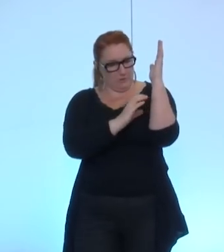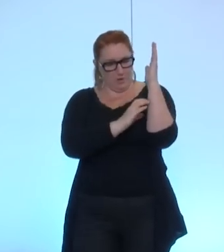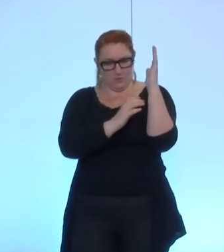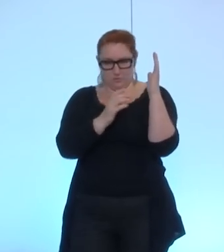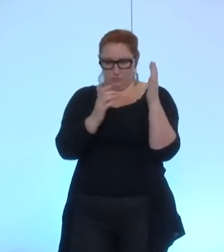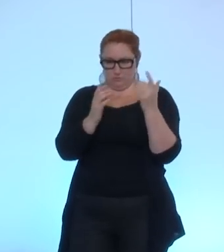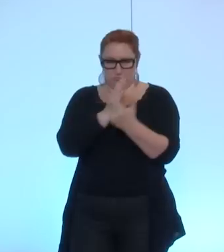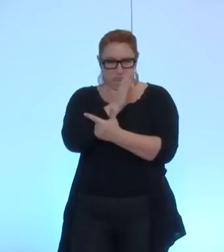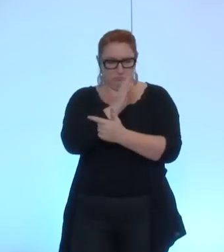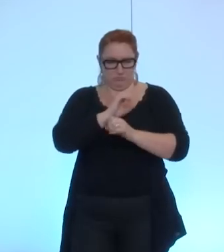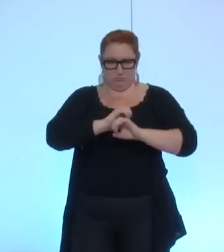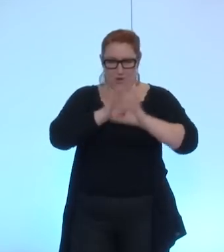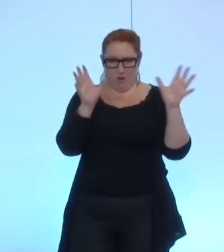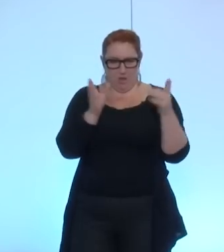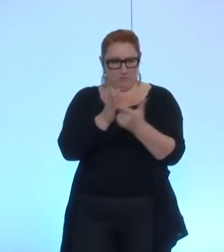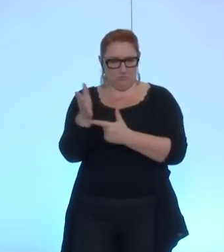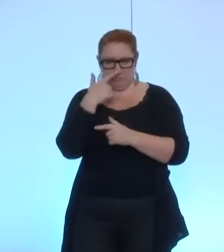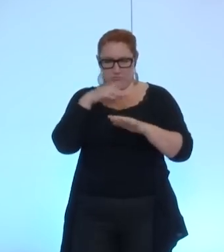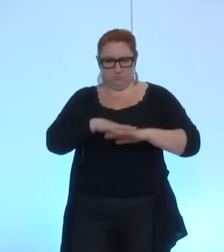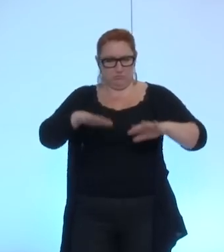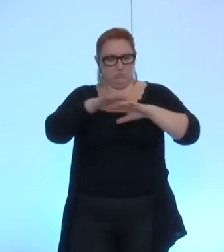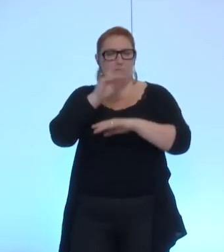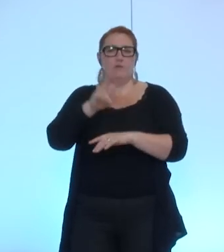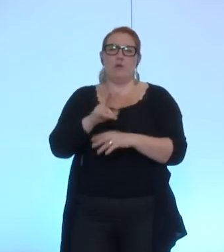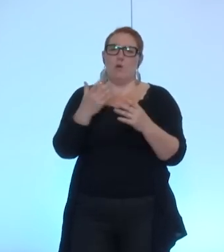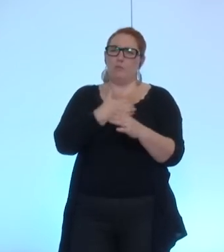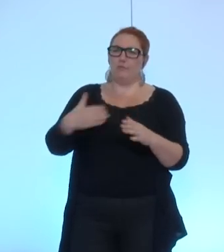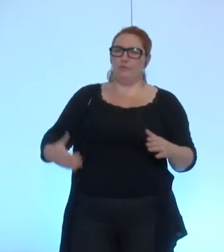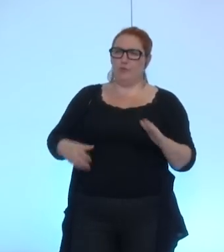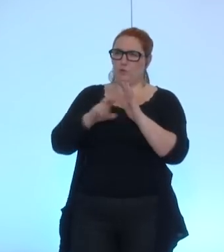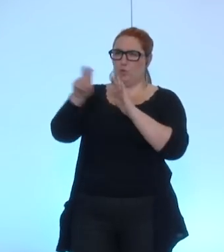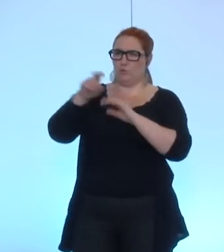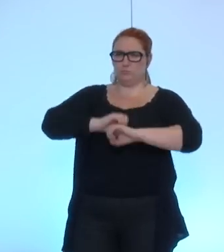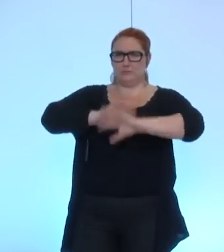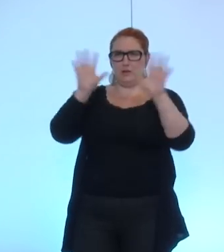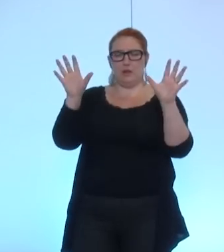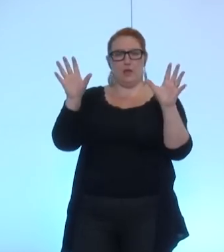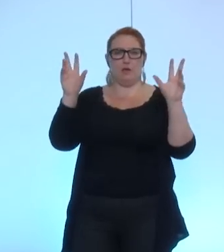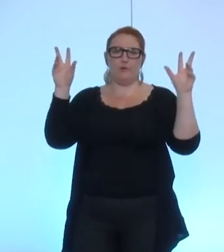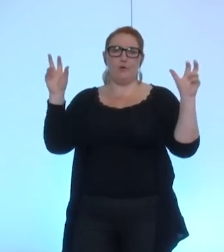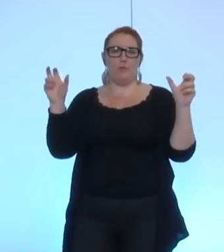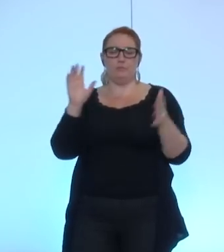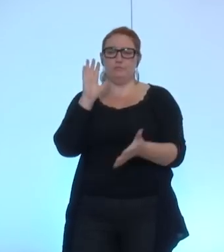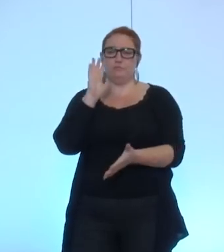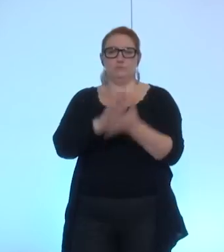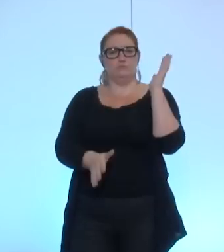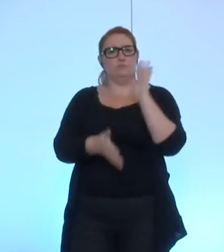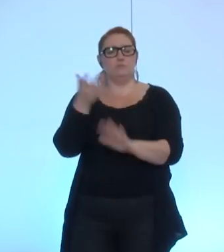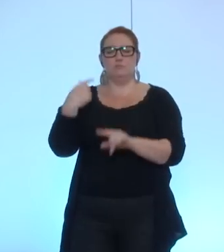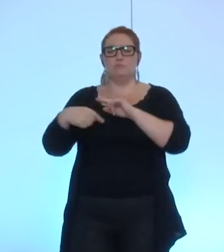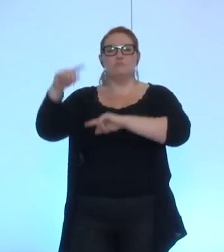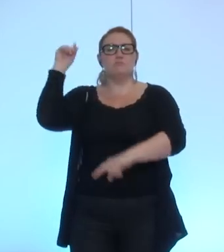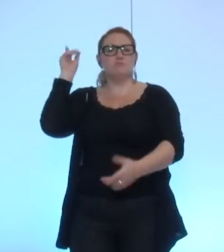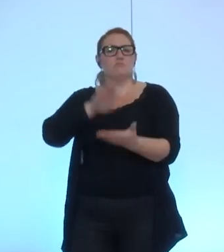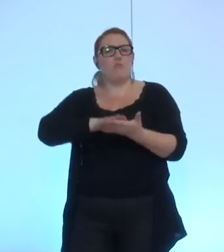Je m'explique. Elle est claire dans le positionnement de la ville de Grenoble de payer et de solder les engagements qui ont